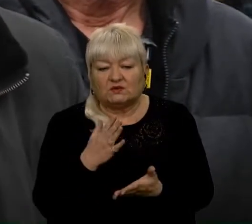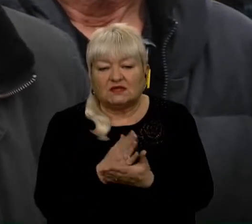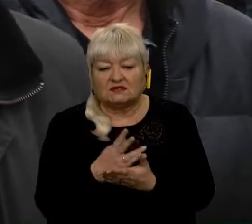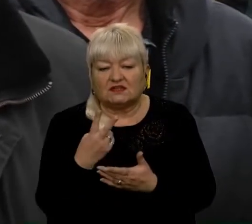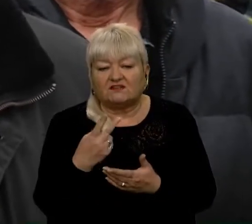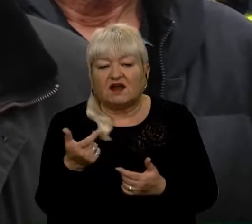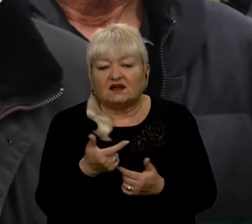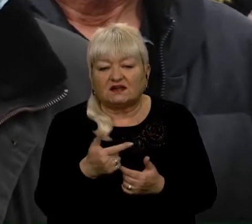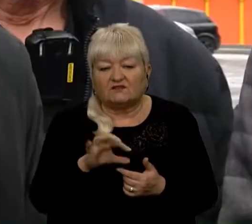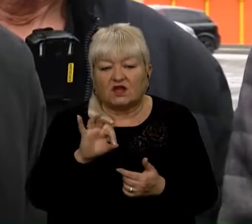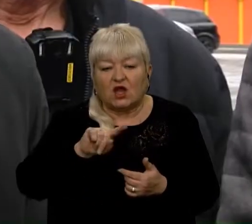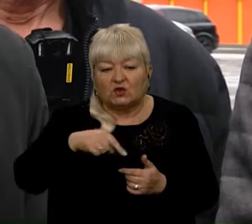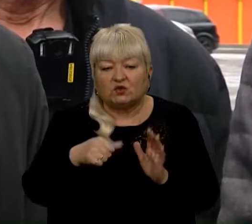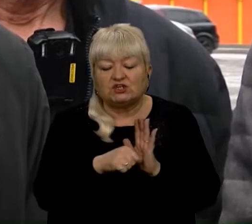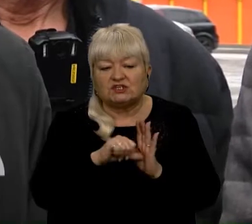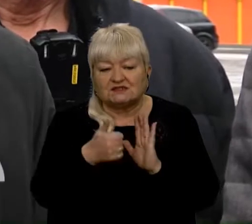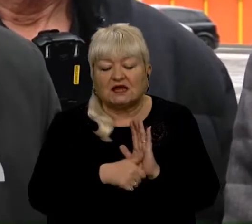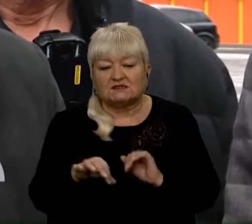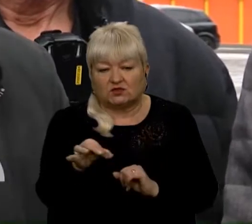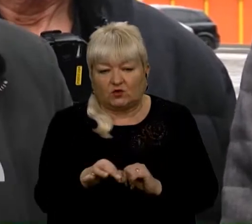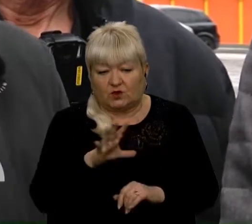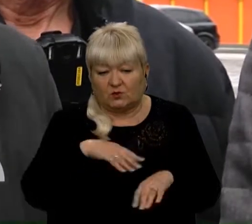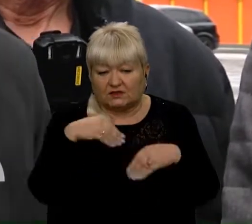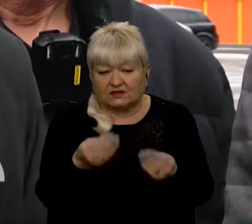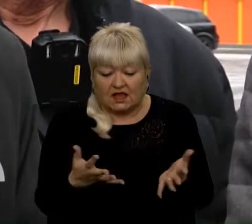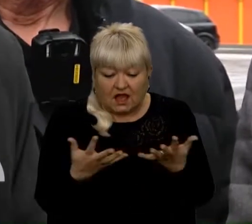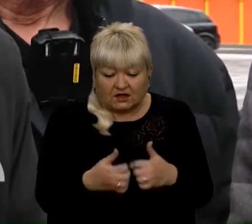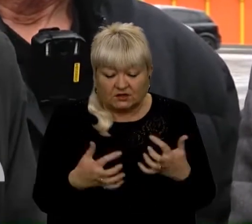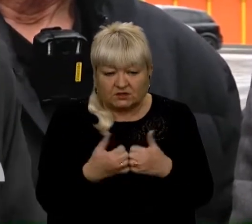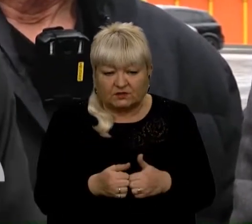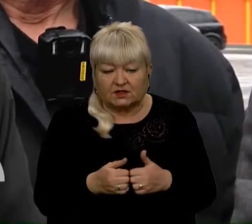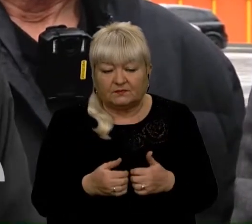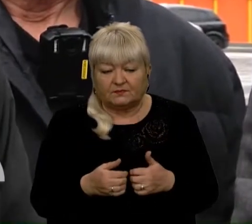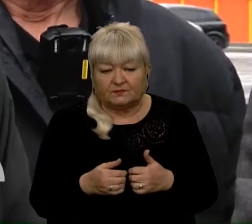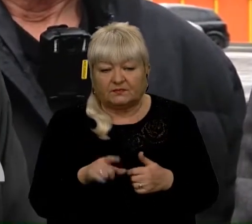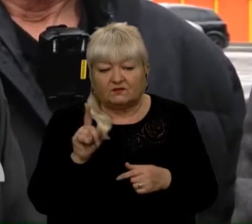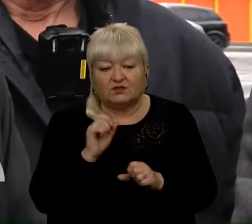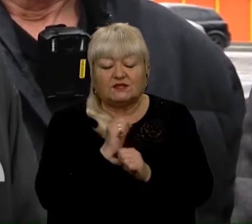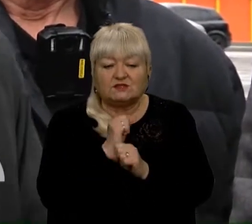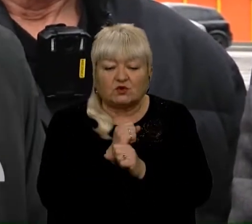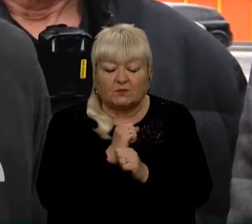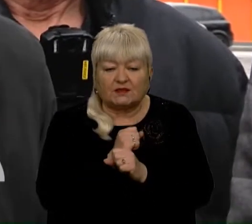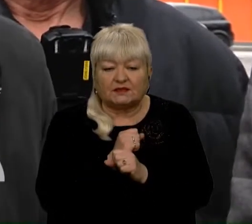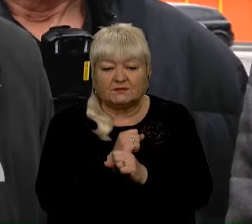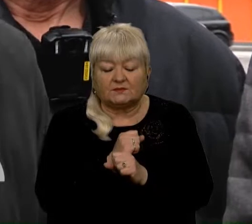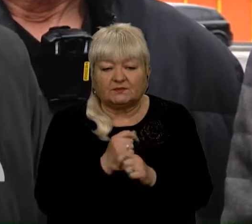гривні 0,16 копійок. Були надані розрахунки в НКРЄКП, вони зробили відповідні